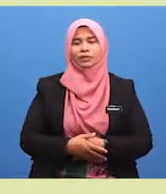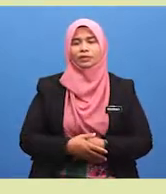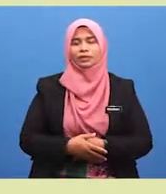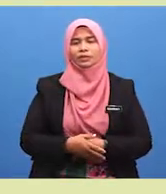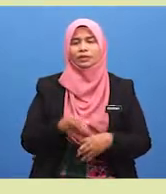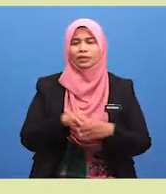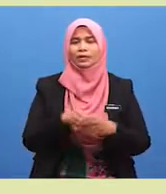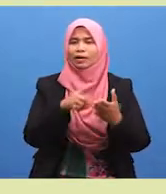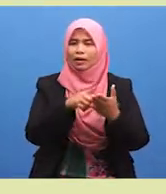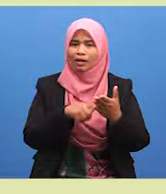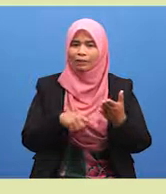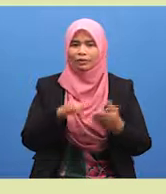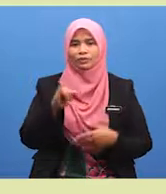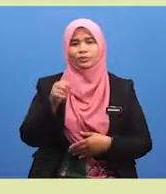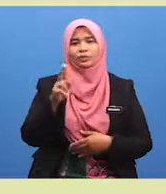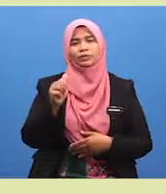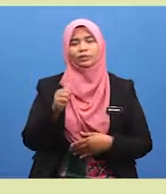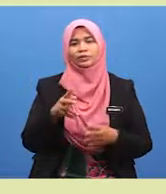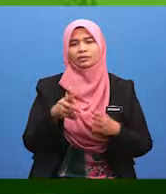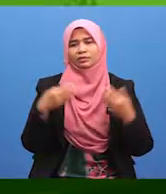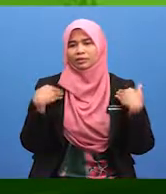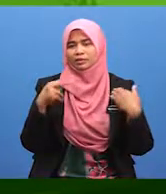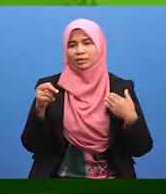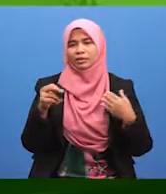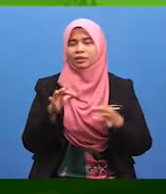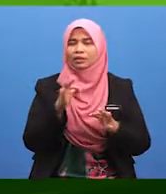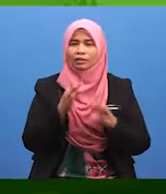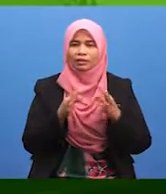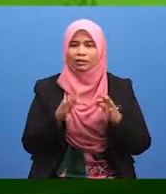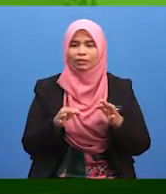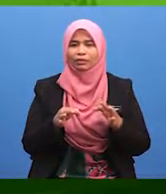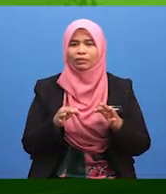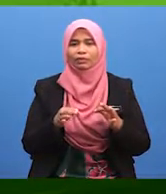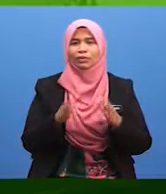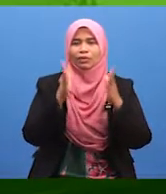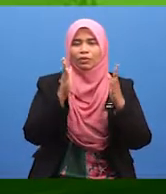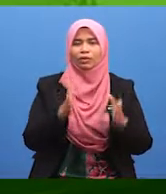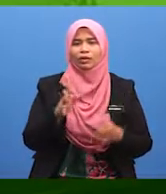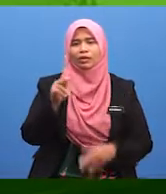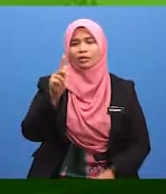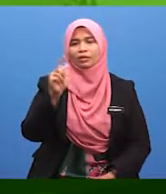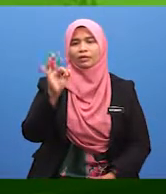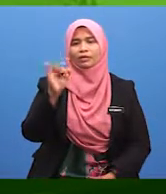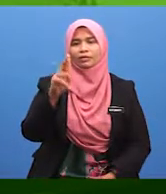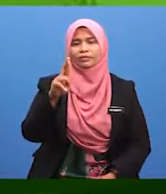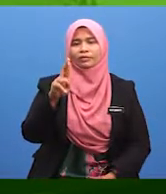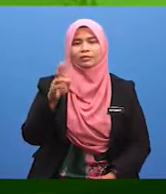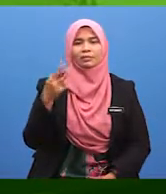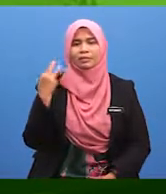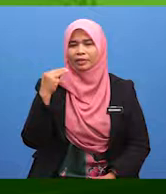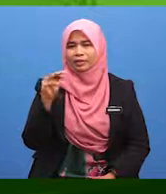solat dalam apa jua keadaan. Sekiranya, orang kafir,